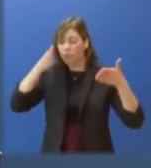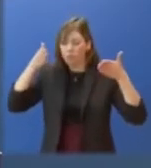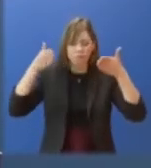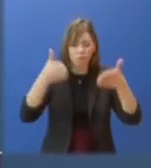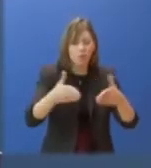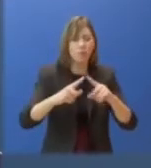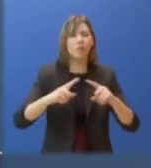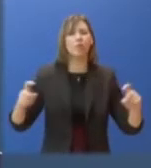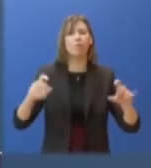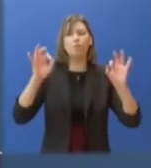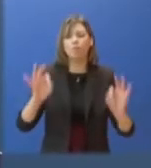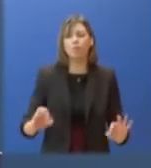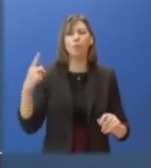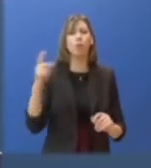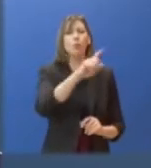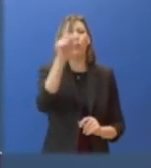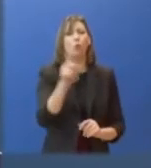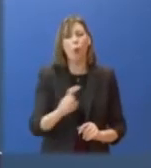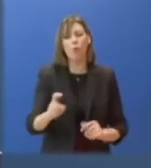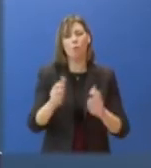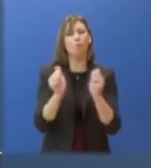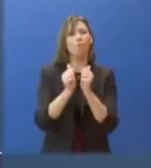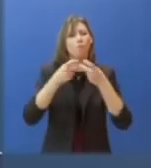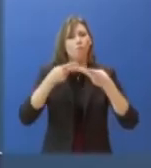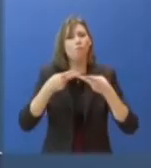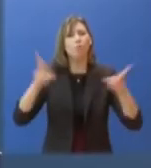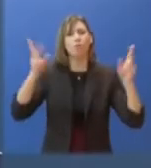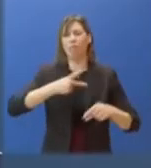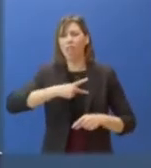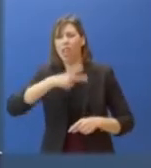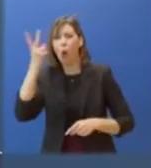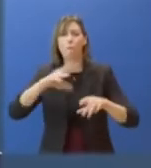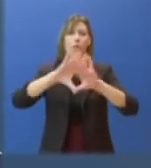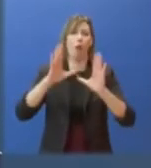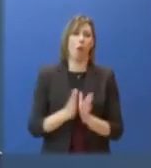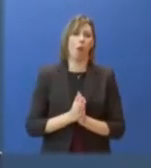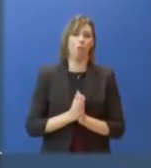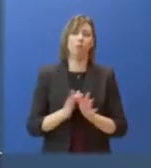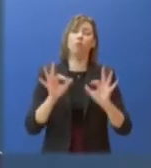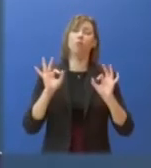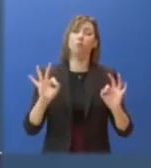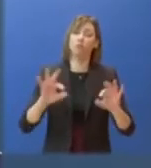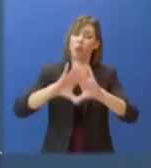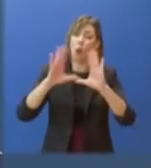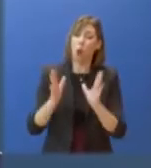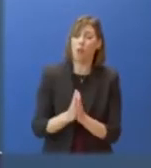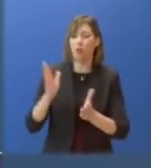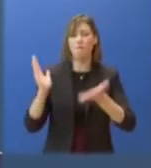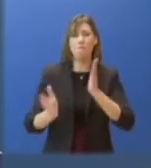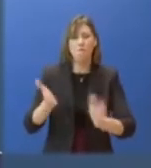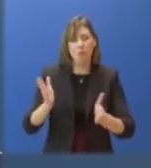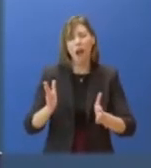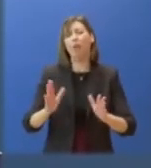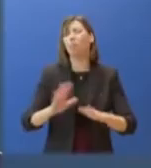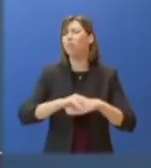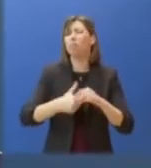φιλελευθερισμού. Ο σεξισμός και η έμφυλη βία, δυστυχώς, διατρέχουν όλη την κοινωνία, ανεξαρτήτως κοινωνικών, οικονομικών, μορφωτικών,